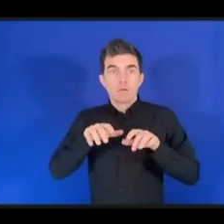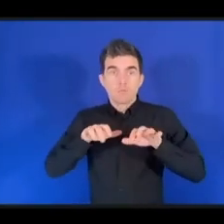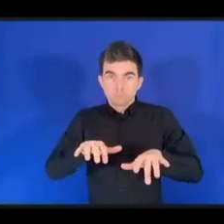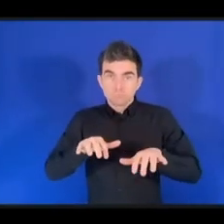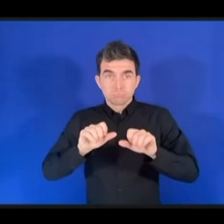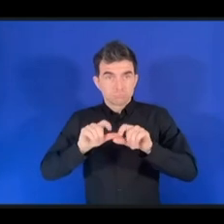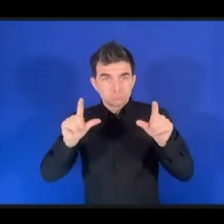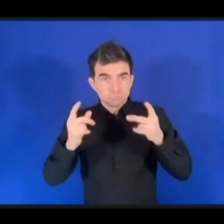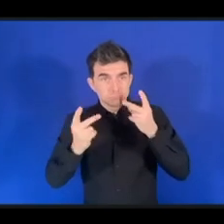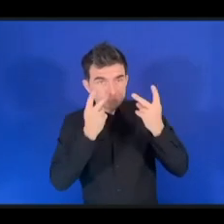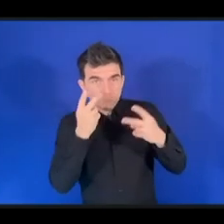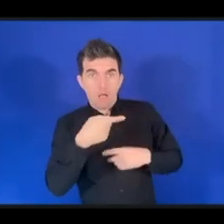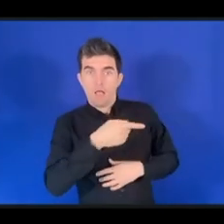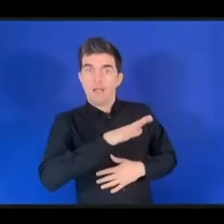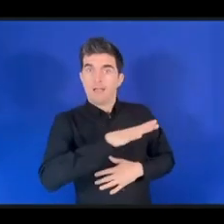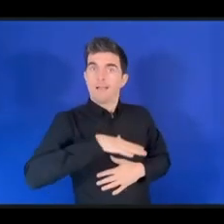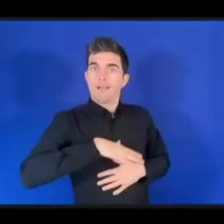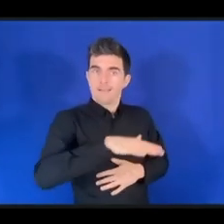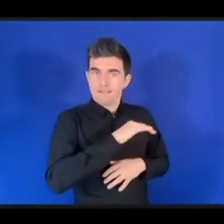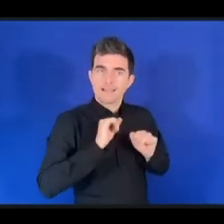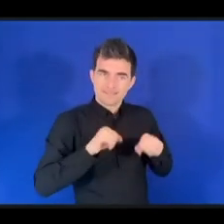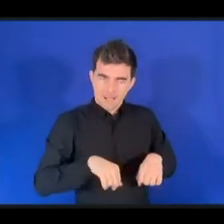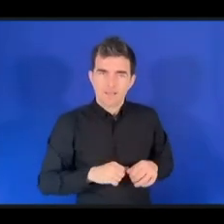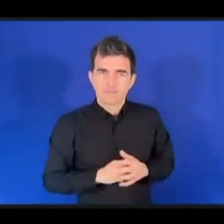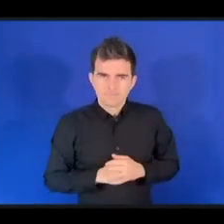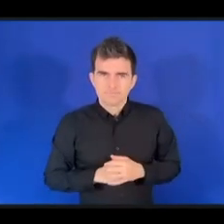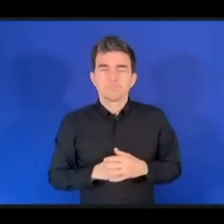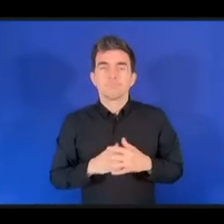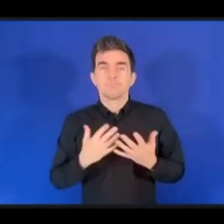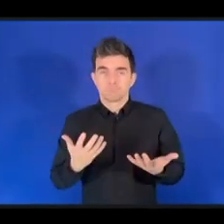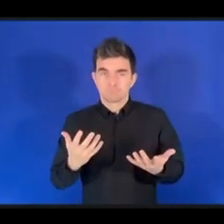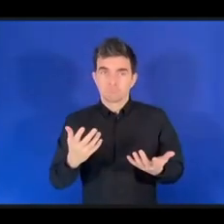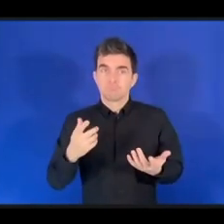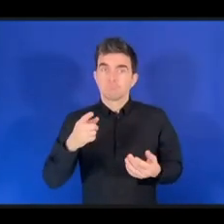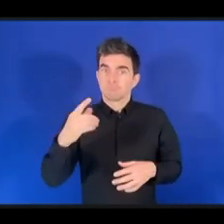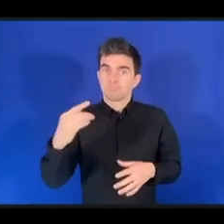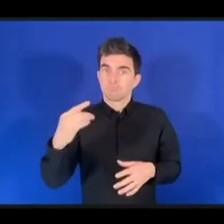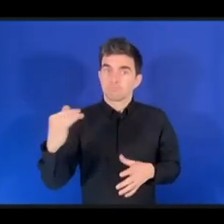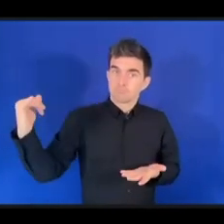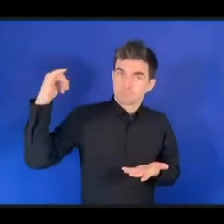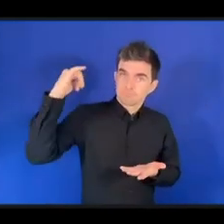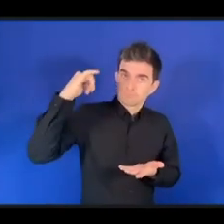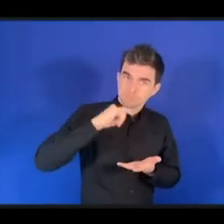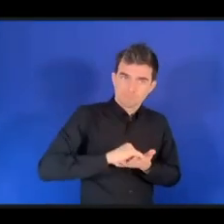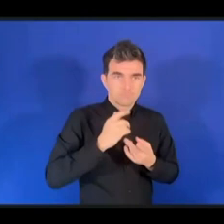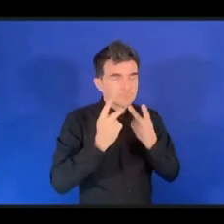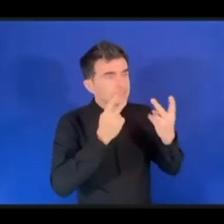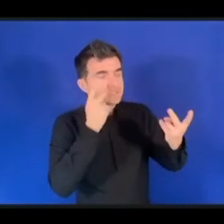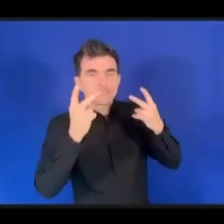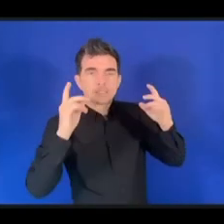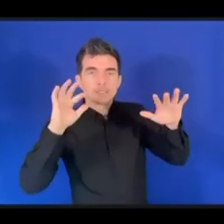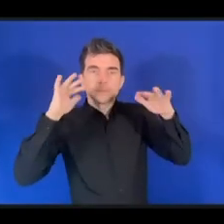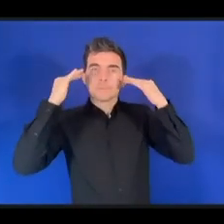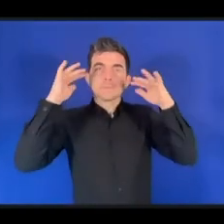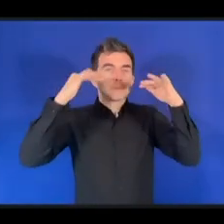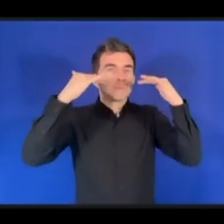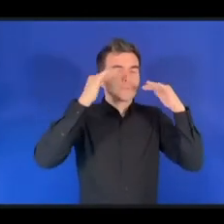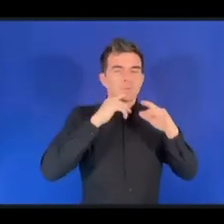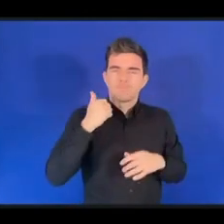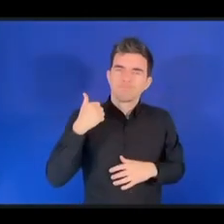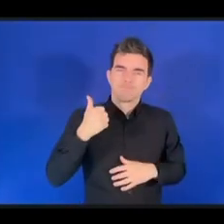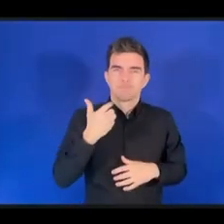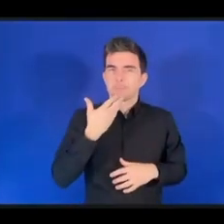приехать сюда и своими глазами увидеть Киото – это совершенно другой опыт. Весной